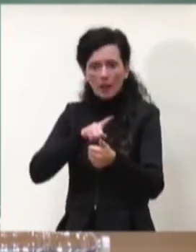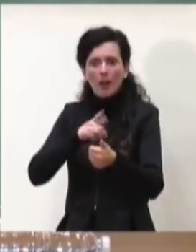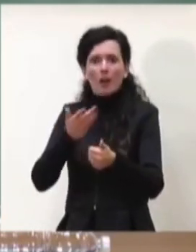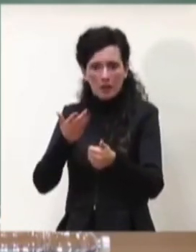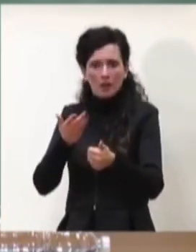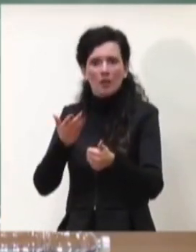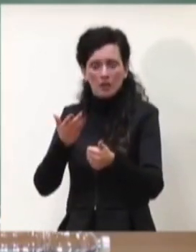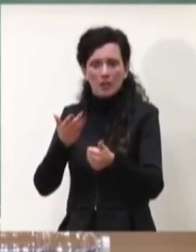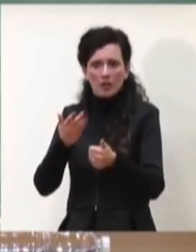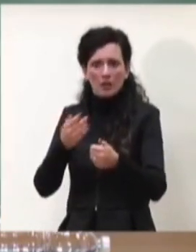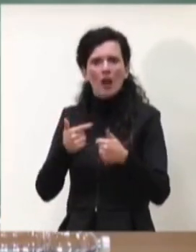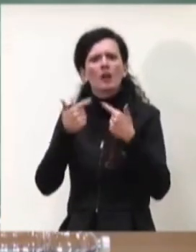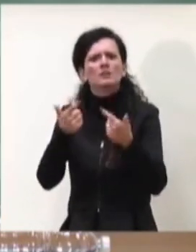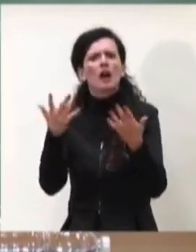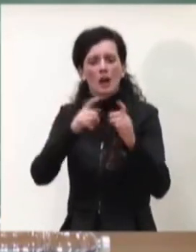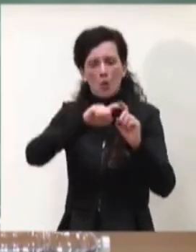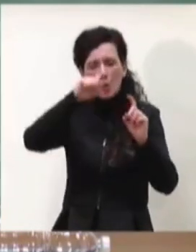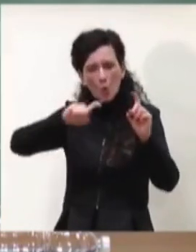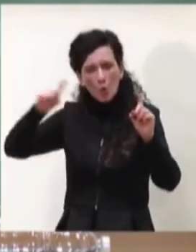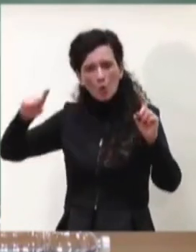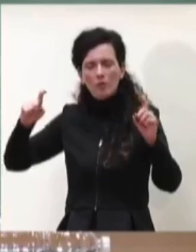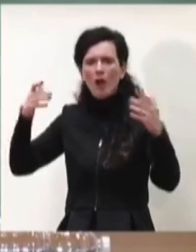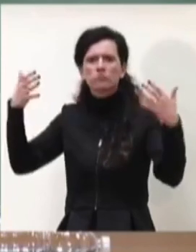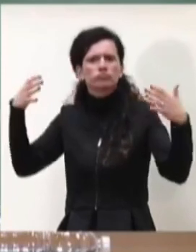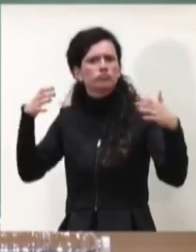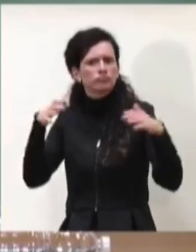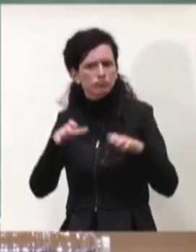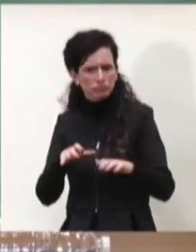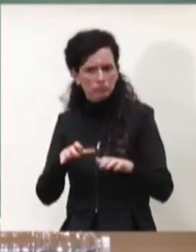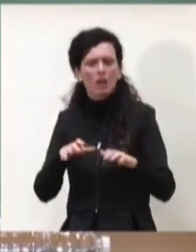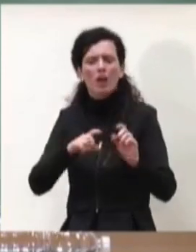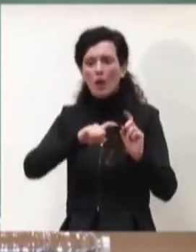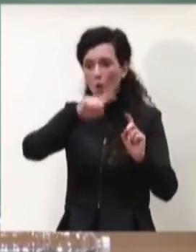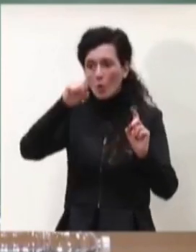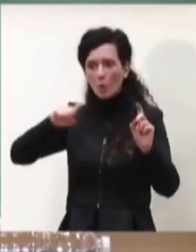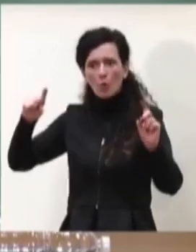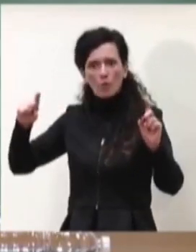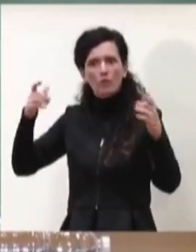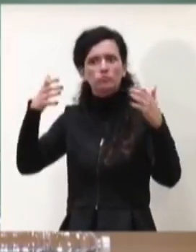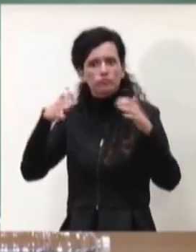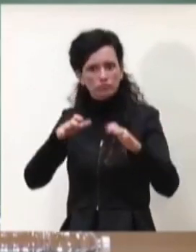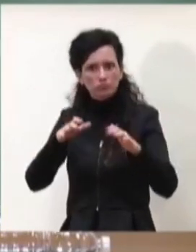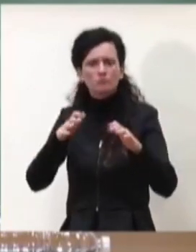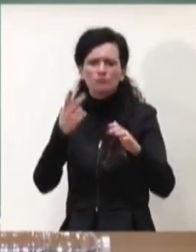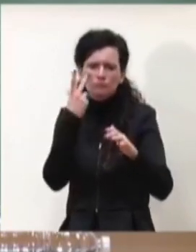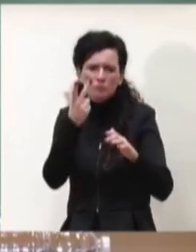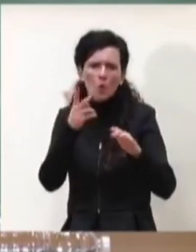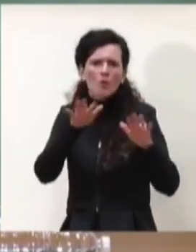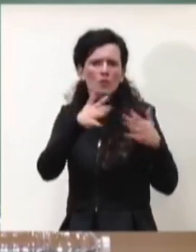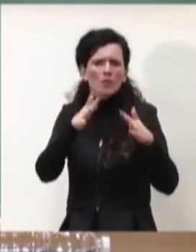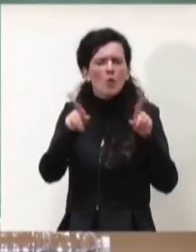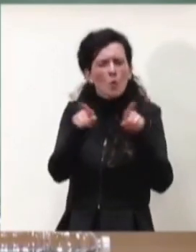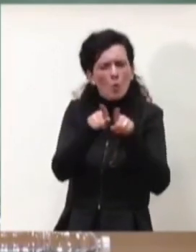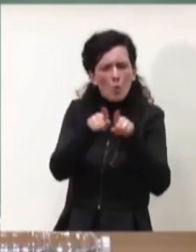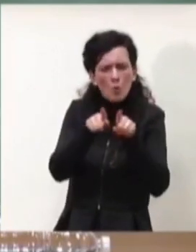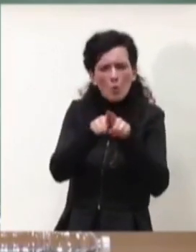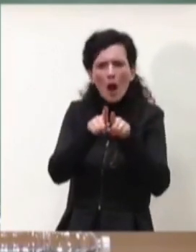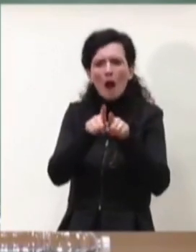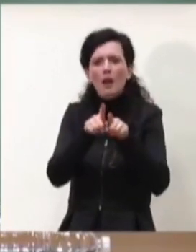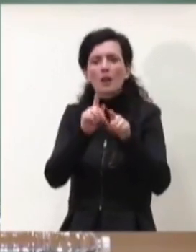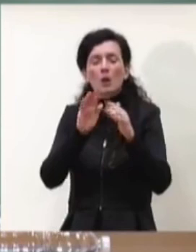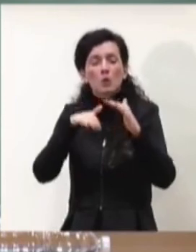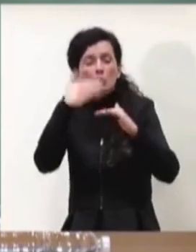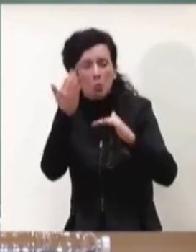della curva e avete visto un abbassamento assolutamente uguale se non superiore a quello che è avvenuto negli altri paesi nella